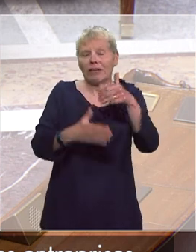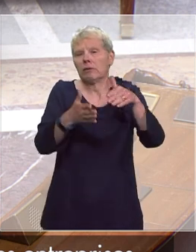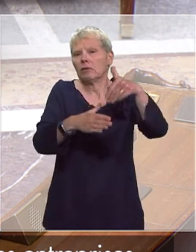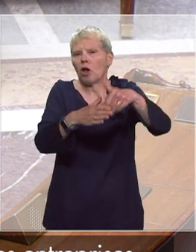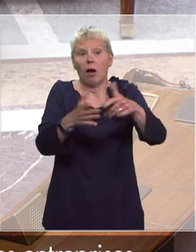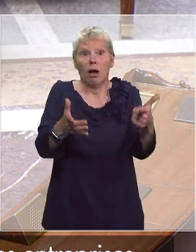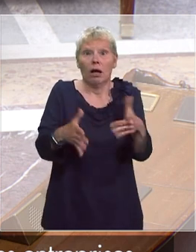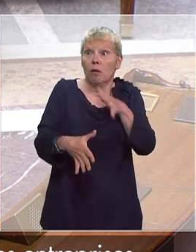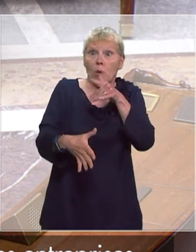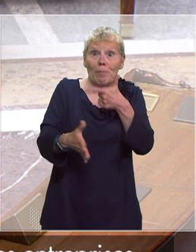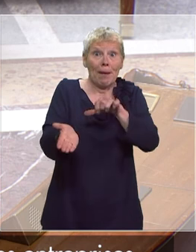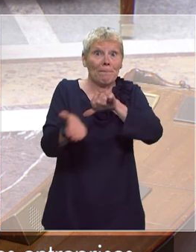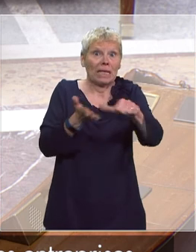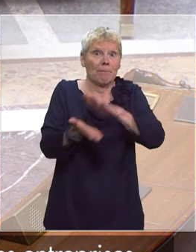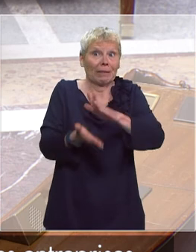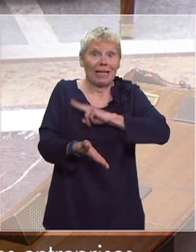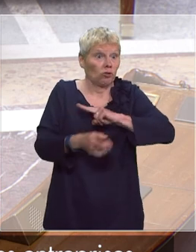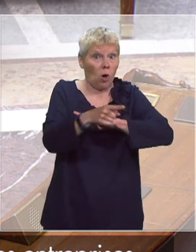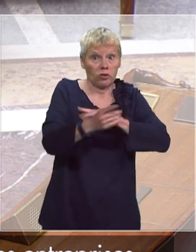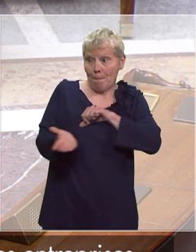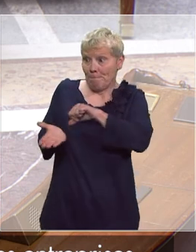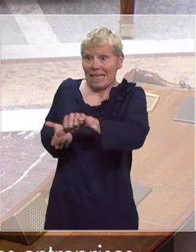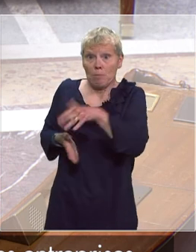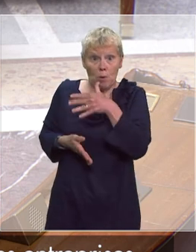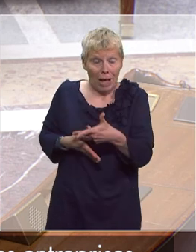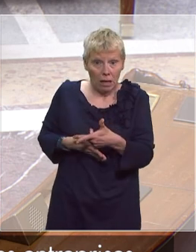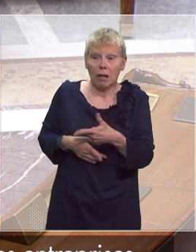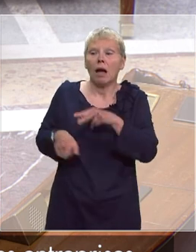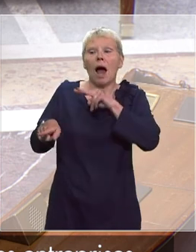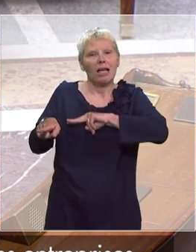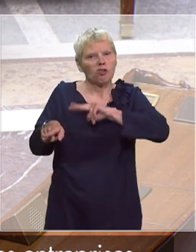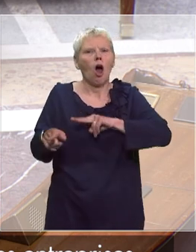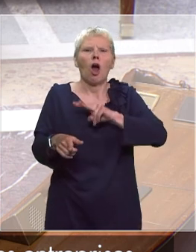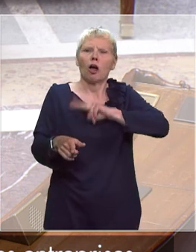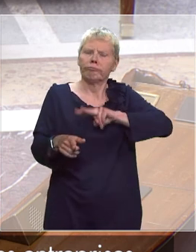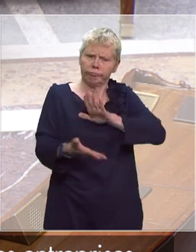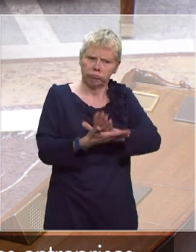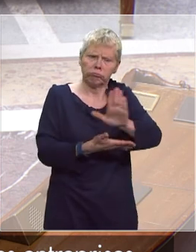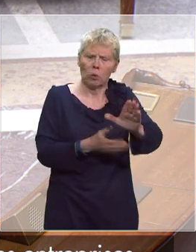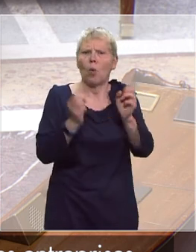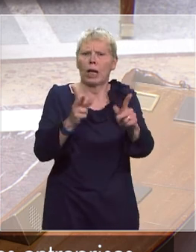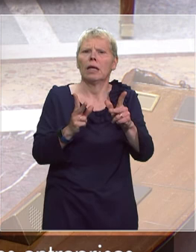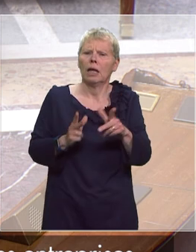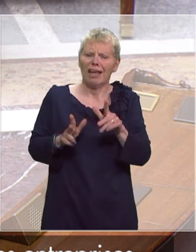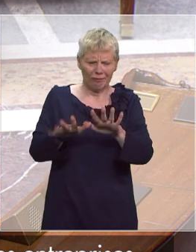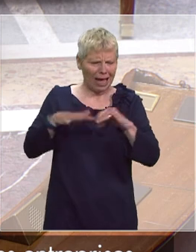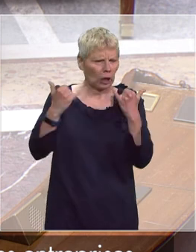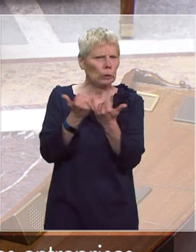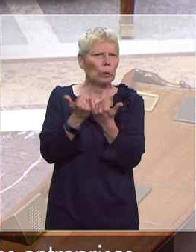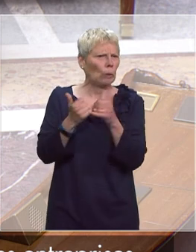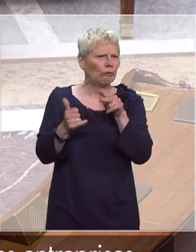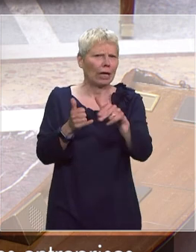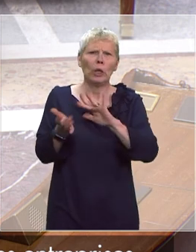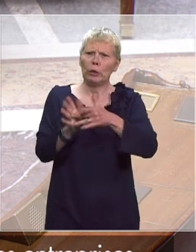de la capacité de payer leurs primes d'assurance et ça, les assureurs se sont engagés et je crois savoir qu'il y aura une réunion avec l'ensemble